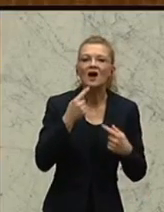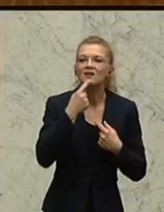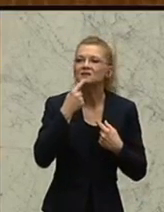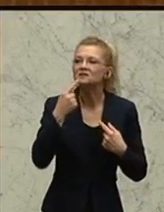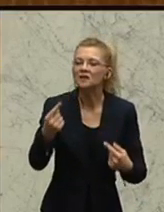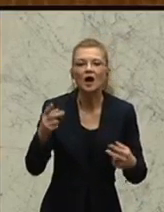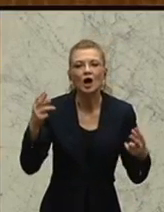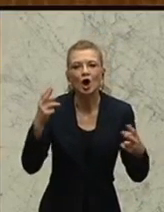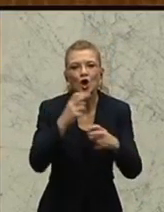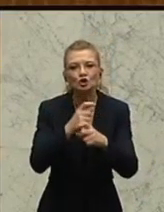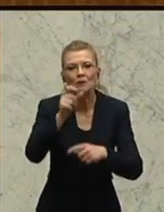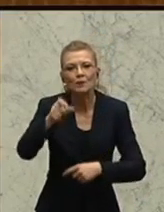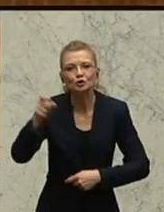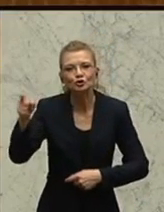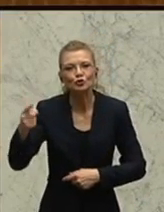warten?